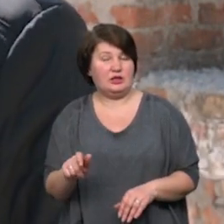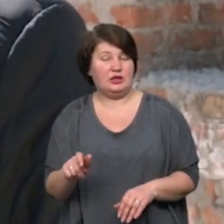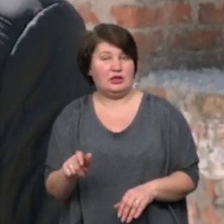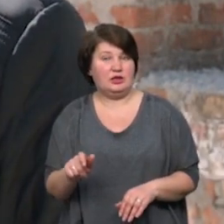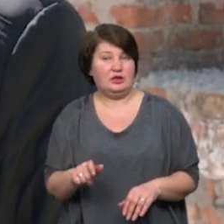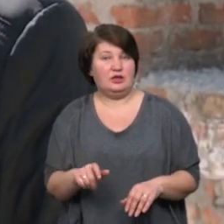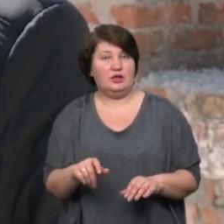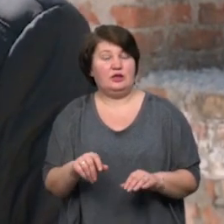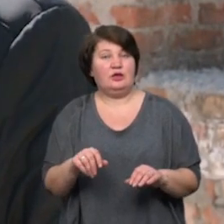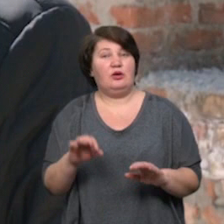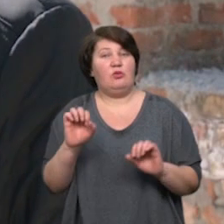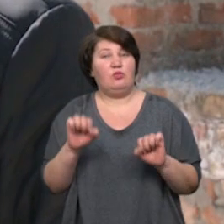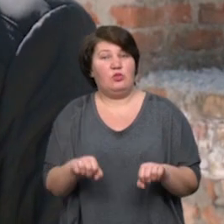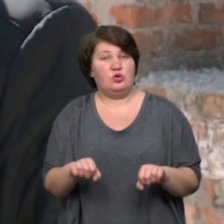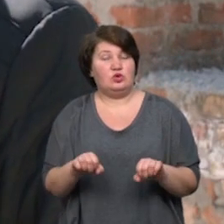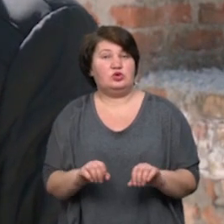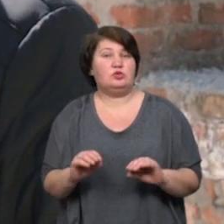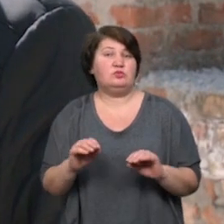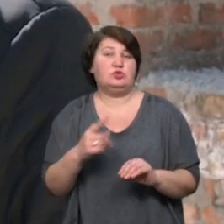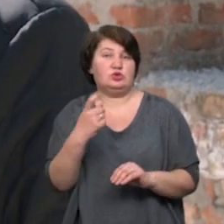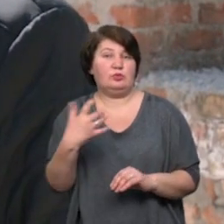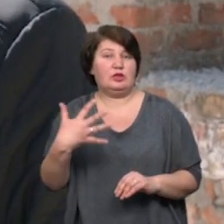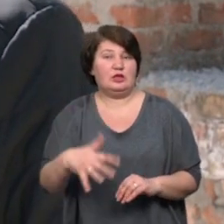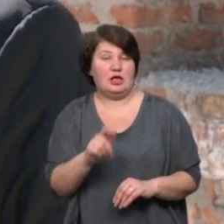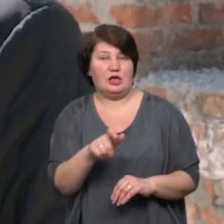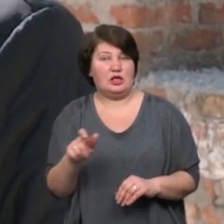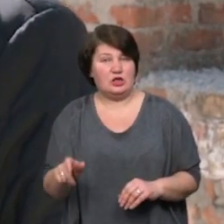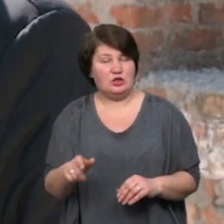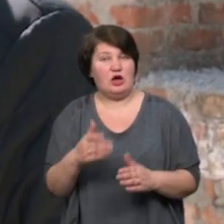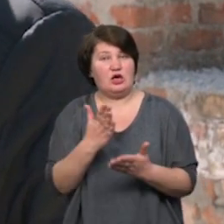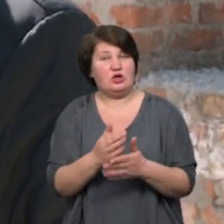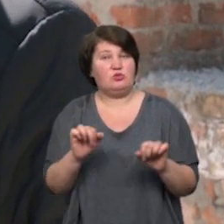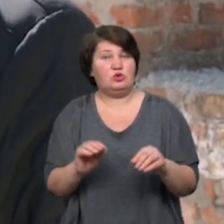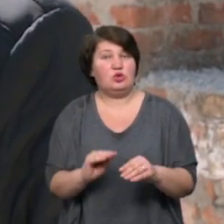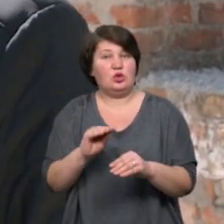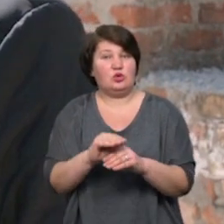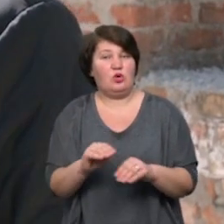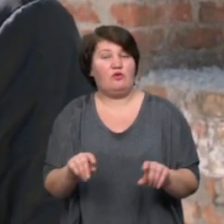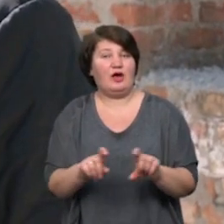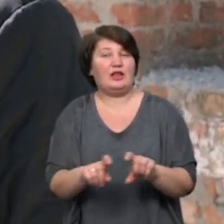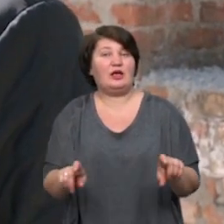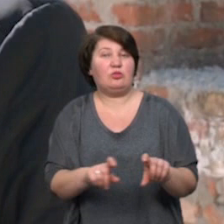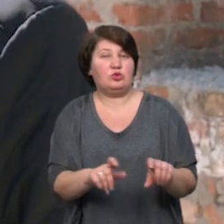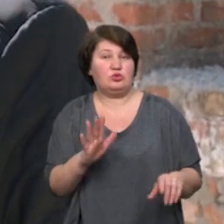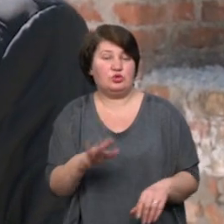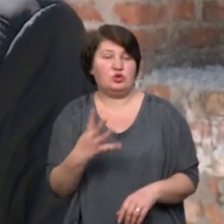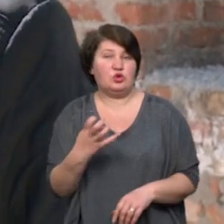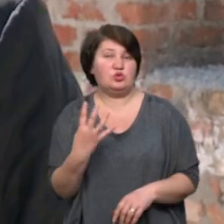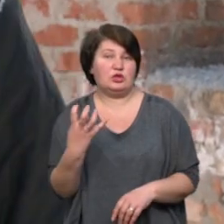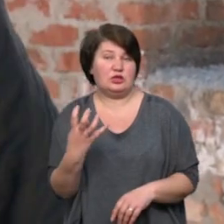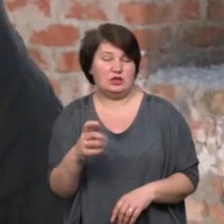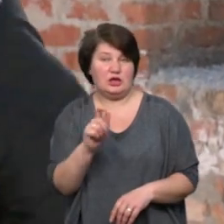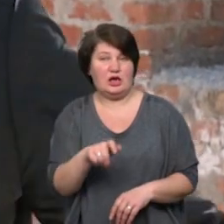можемо розмістити 150 глядачів, але є можливості встановлення додаткових трибун, де буде розміщено 400 глядачів у загальному.